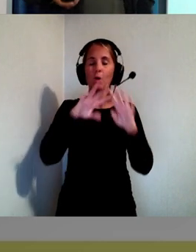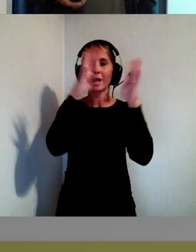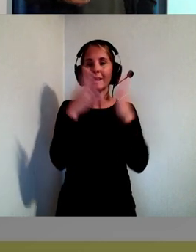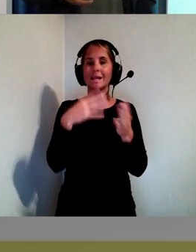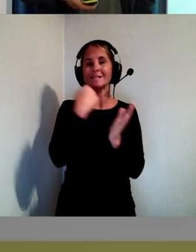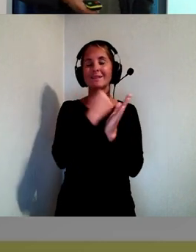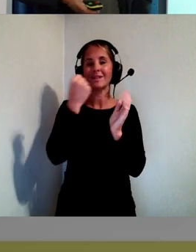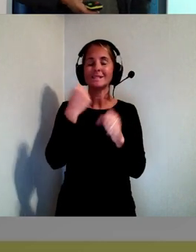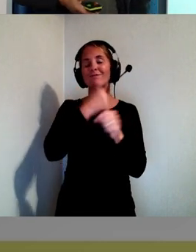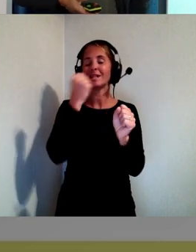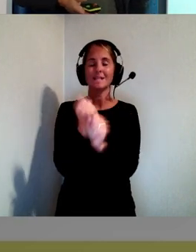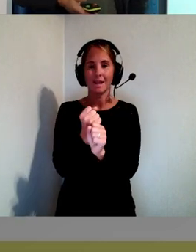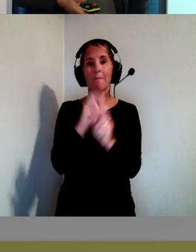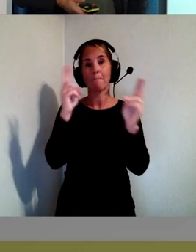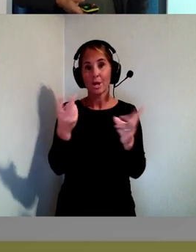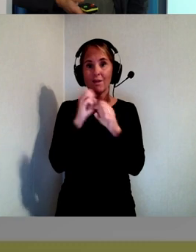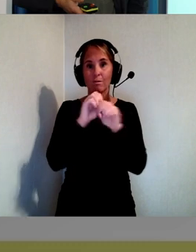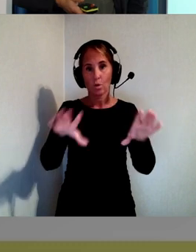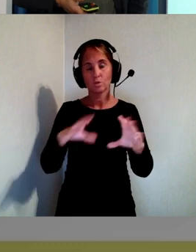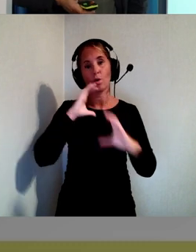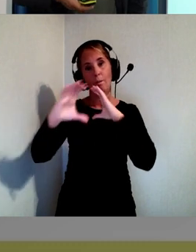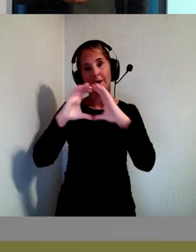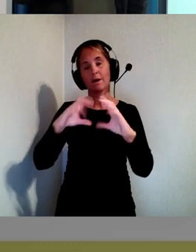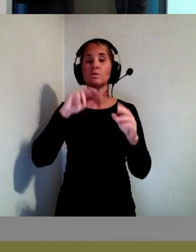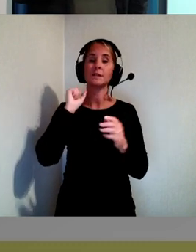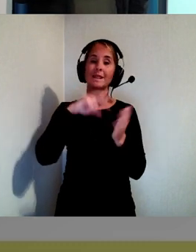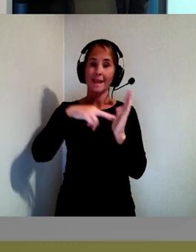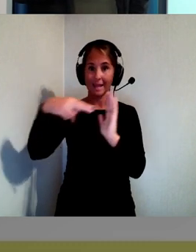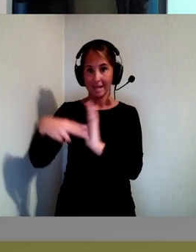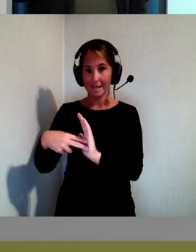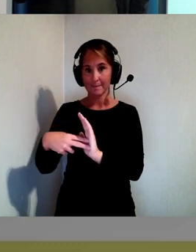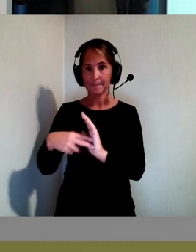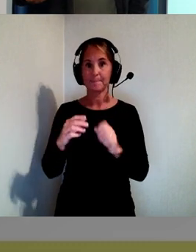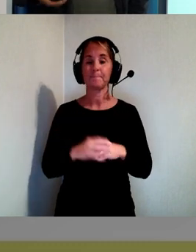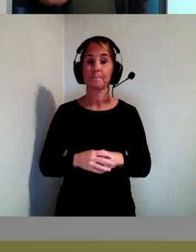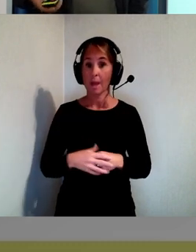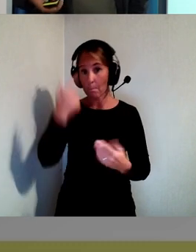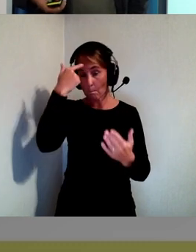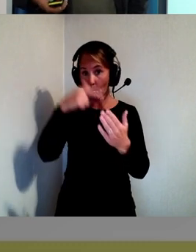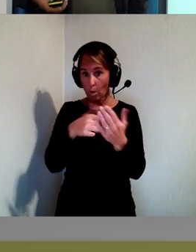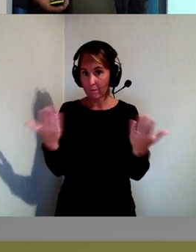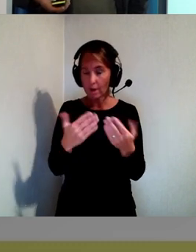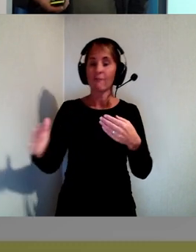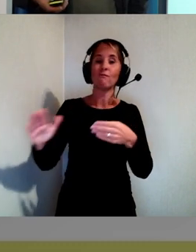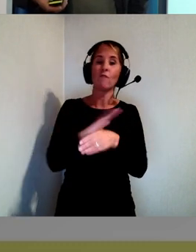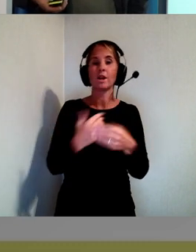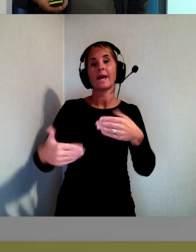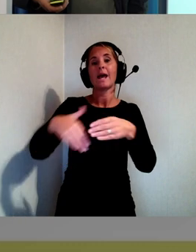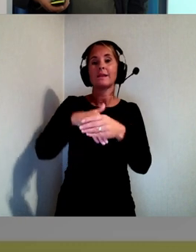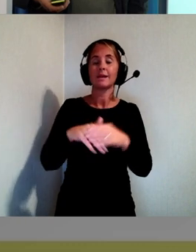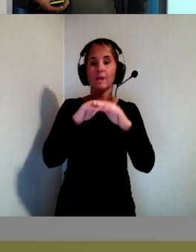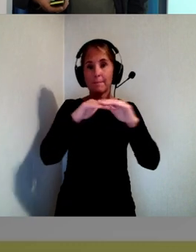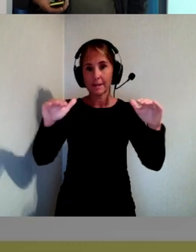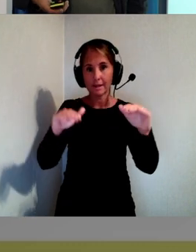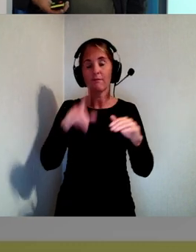Och informations- och kommunikationsteknik. Och målet är ju då full delaktighet och jämlikhet för personer